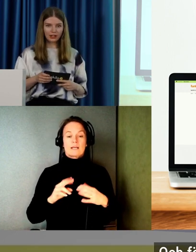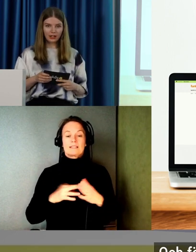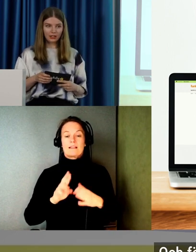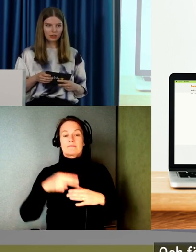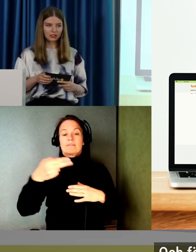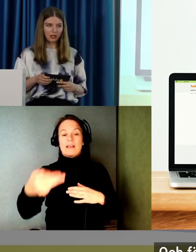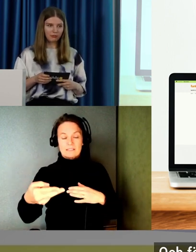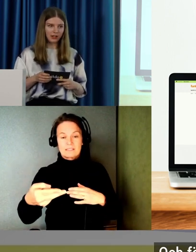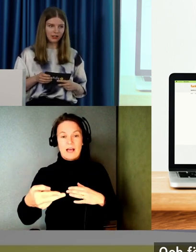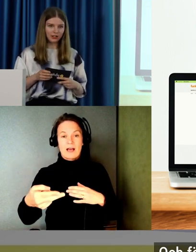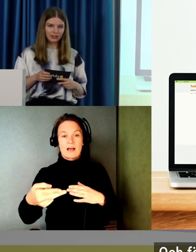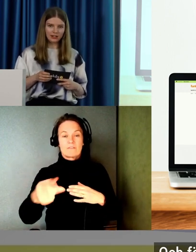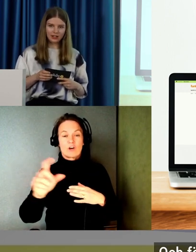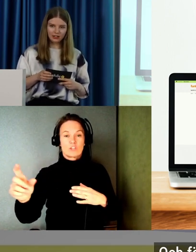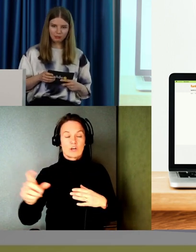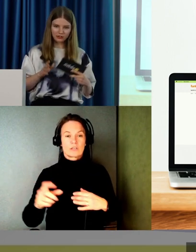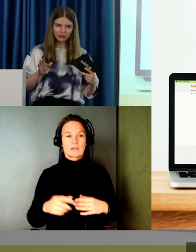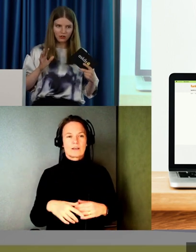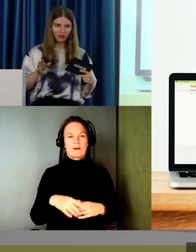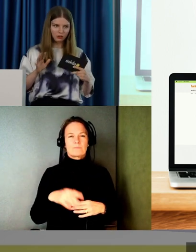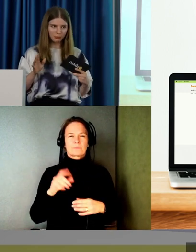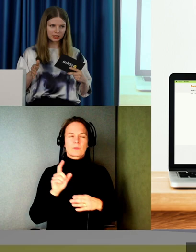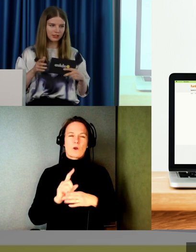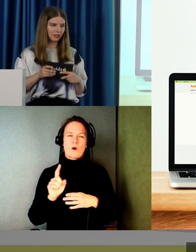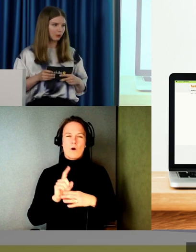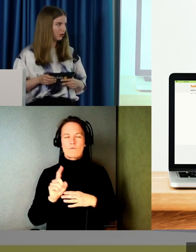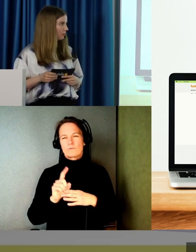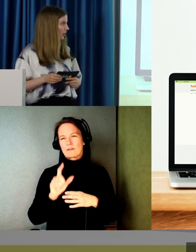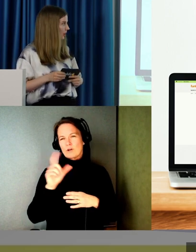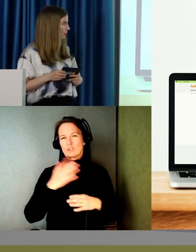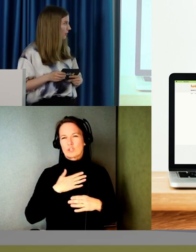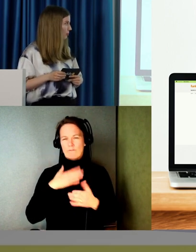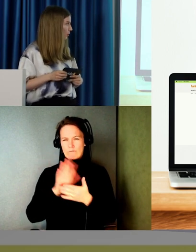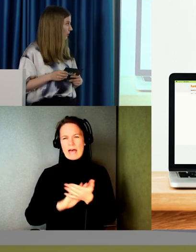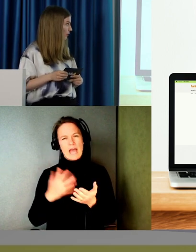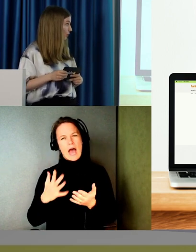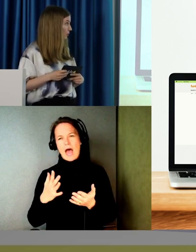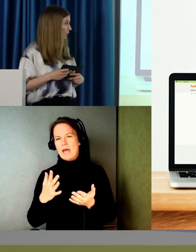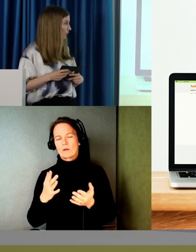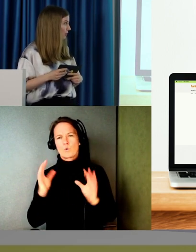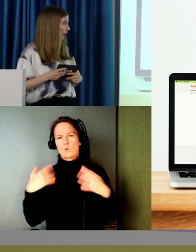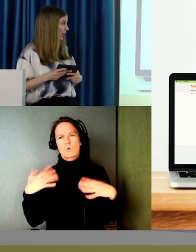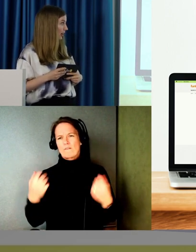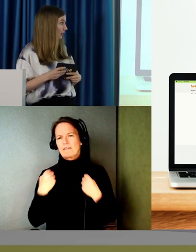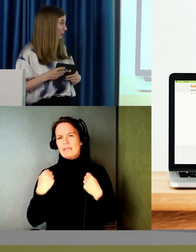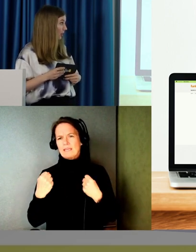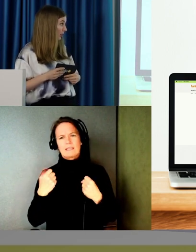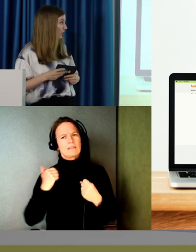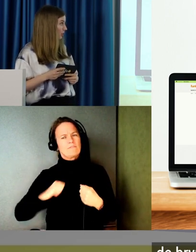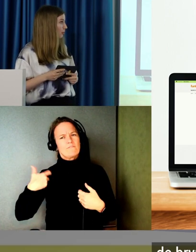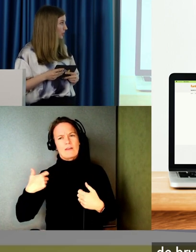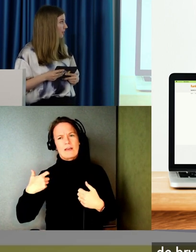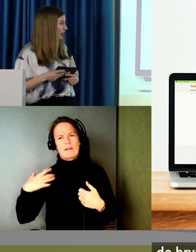många e-handlare är ju kanske det här med färgerna. Det är lite heligt. Man ska inte röra dem. man ska inte ändra på dem. Men som tur var för oss. Då funkar Mera.